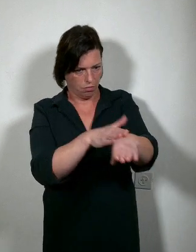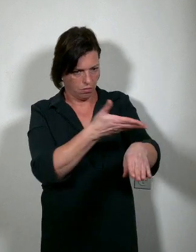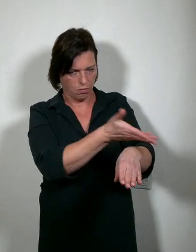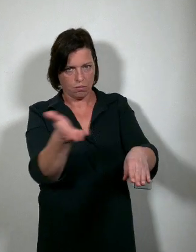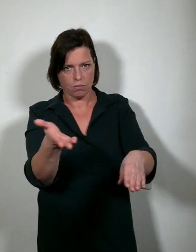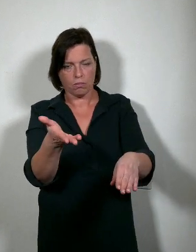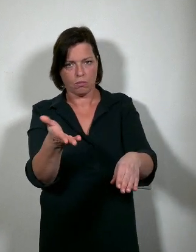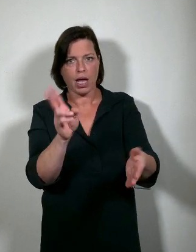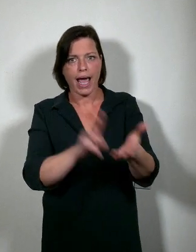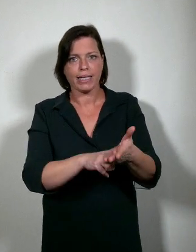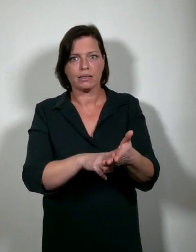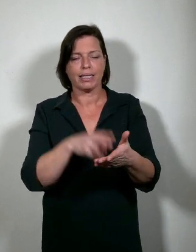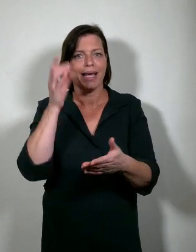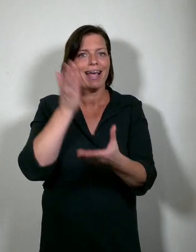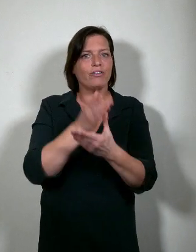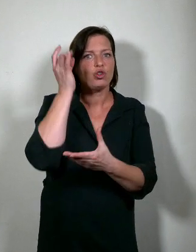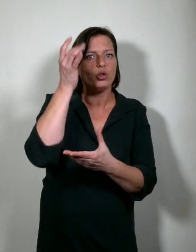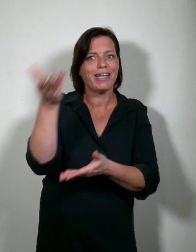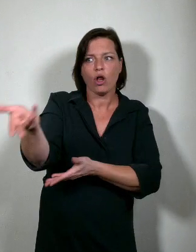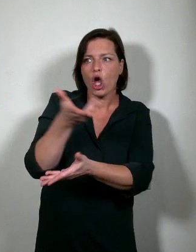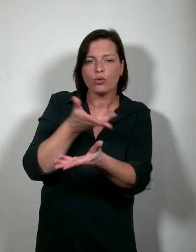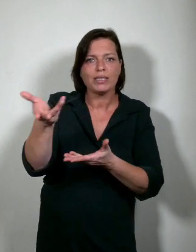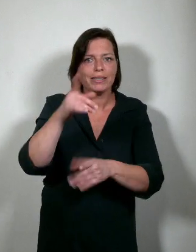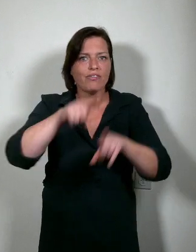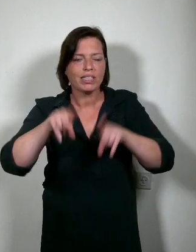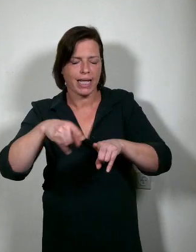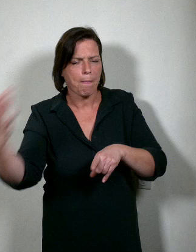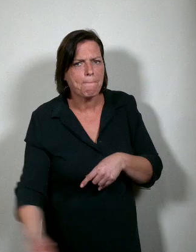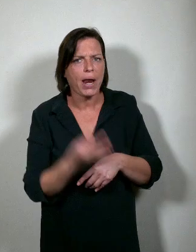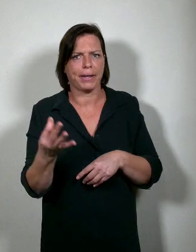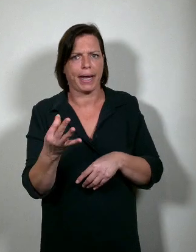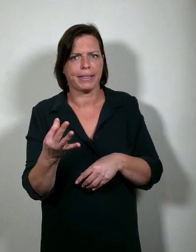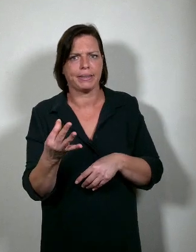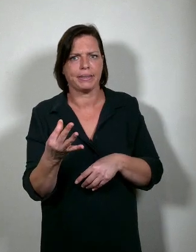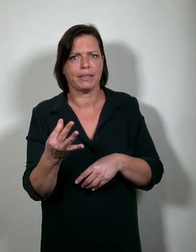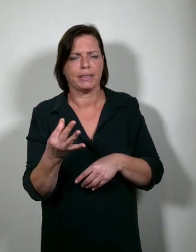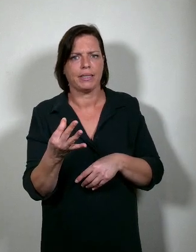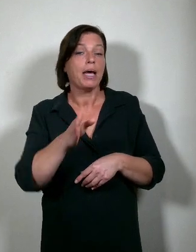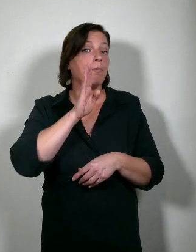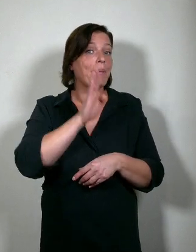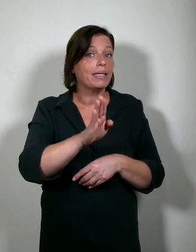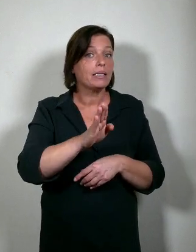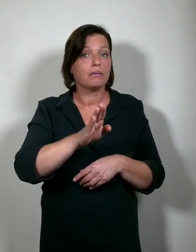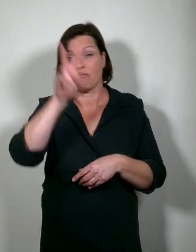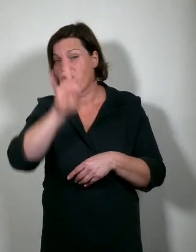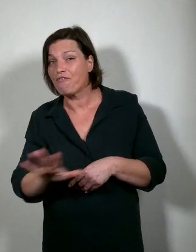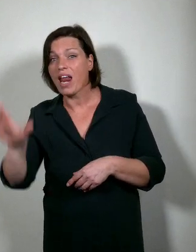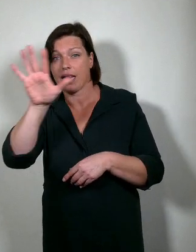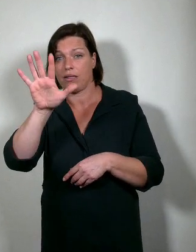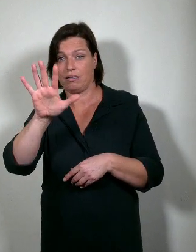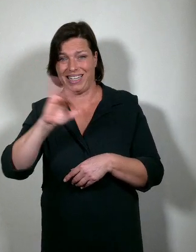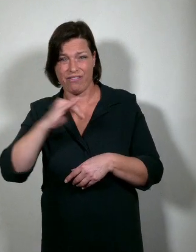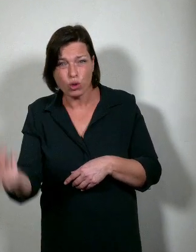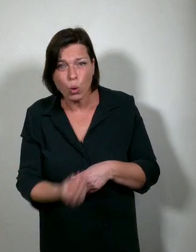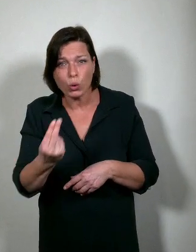interculturele uitwisseling en diversiteit. België en Vlaanderen hebben daar